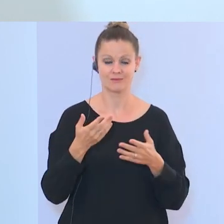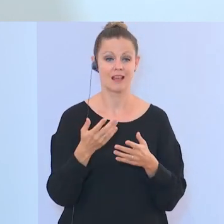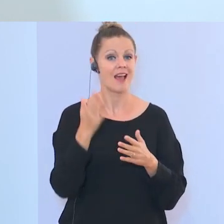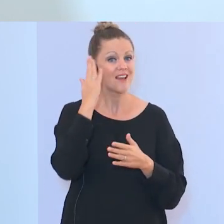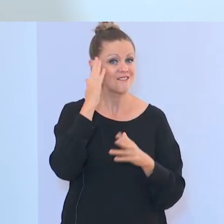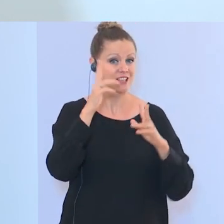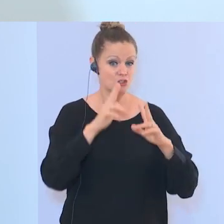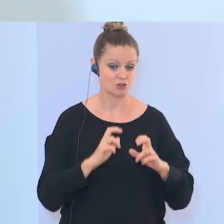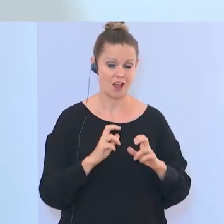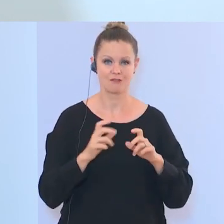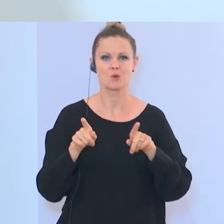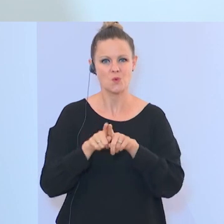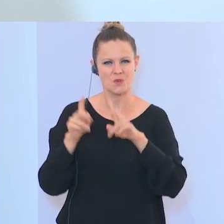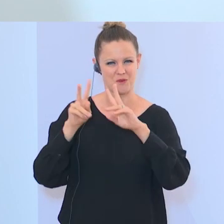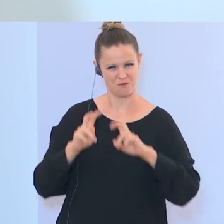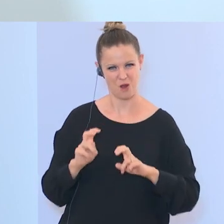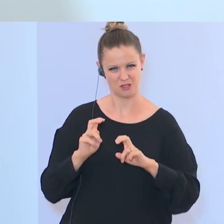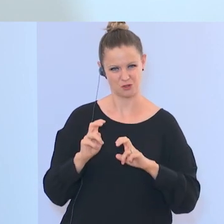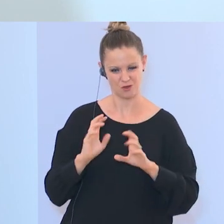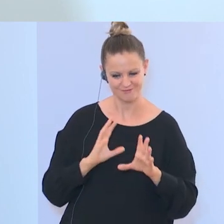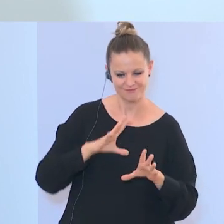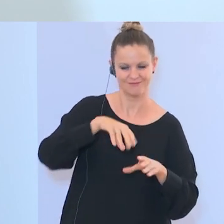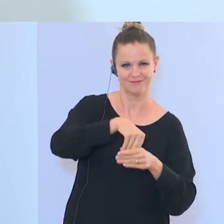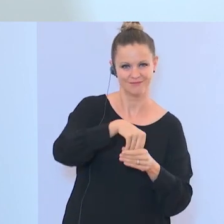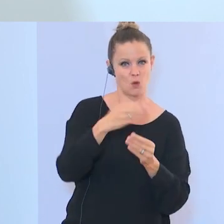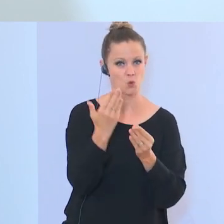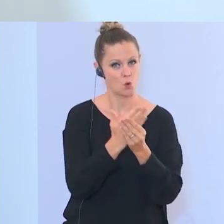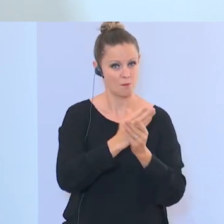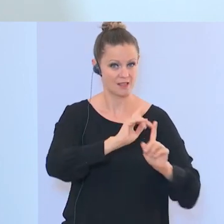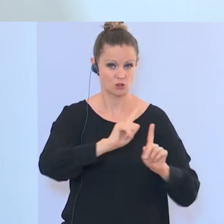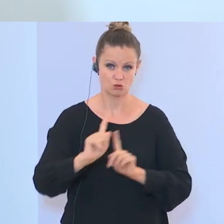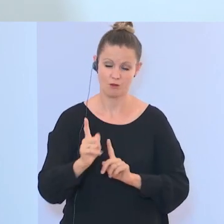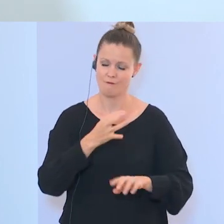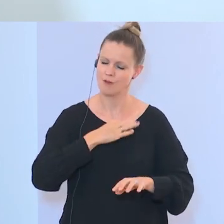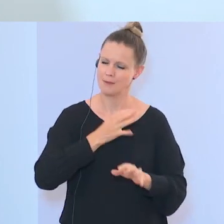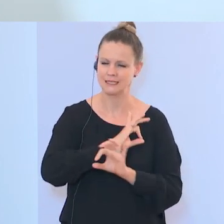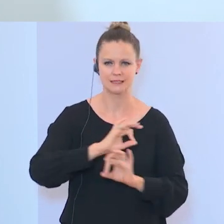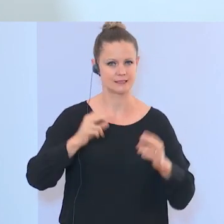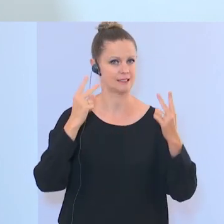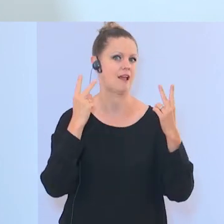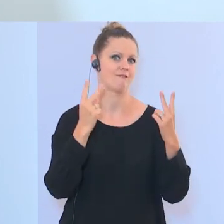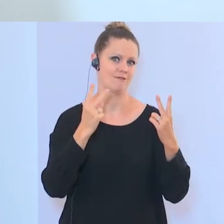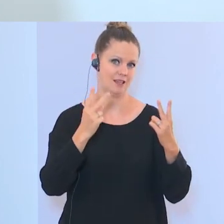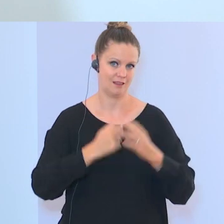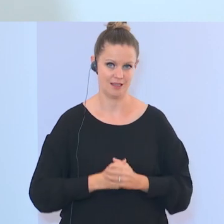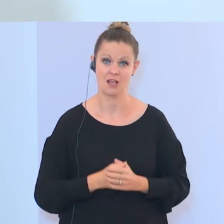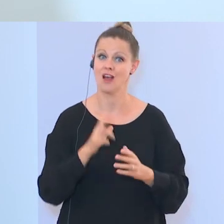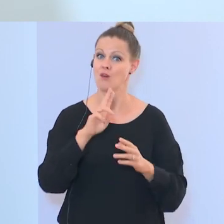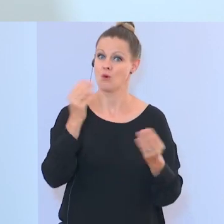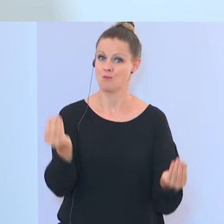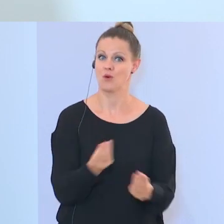und der Forschung in dieser Dokumentationsstelle ein ganz, ganz zentrales Momentum, weil es die